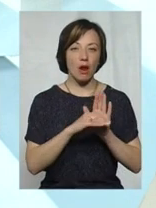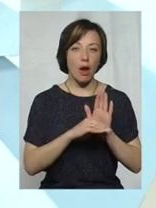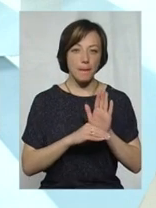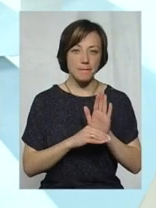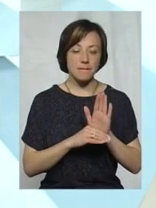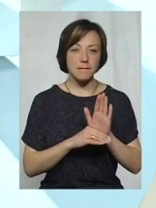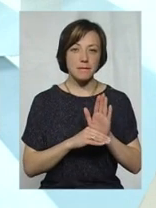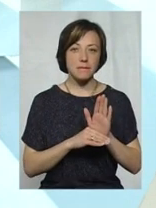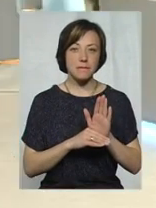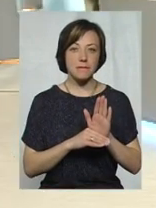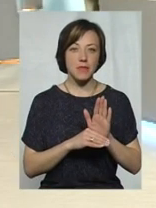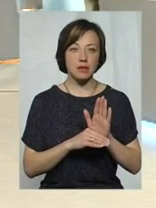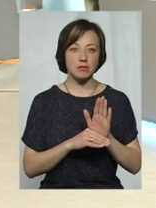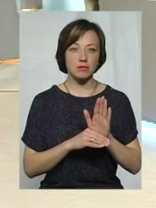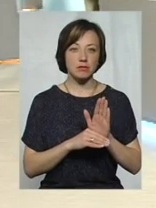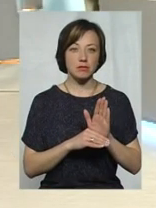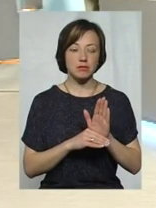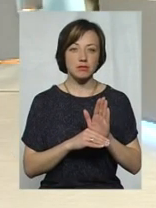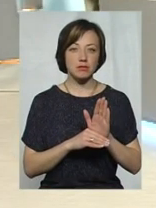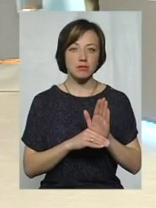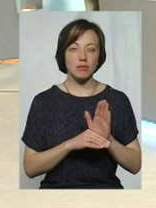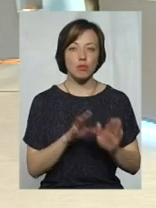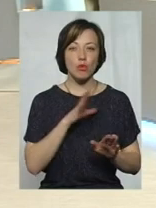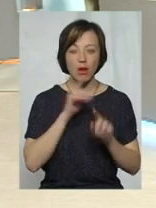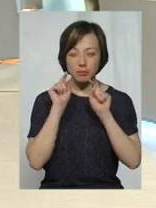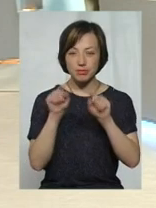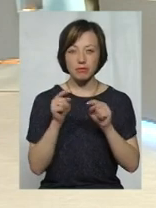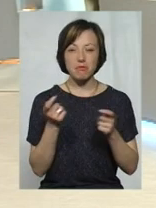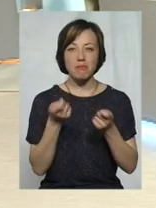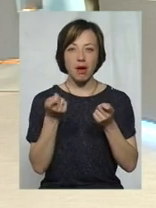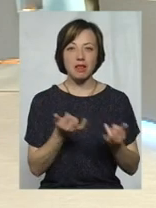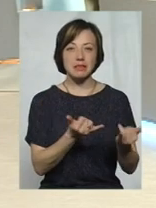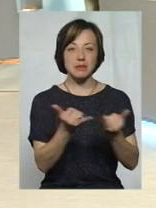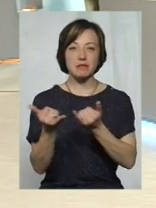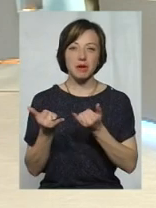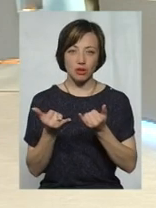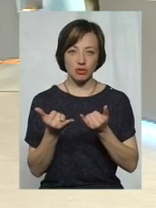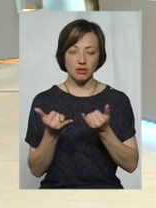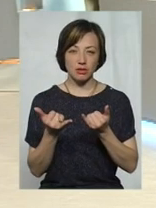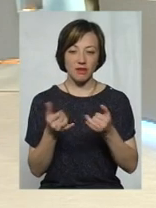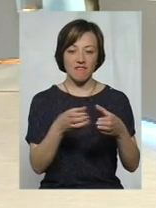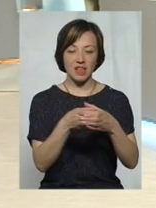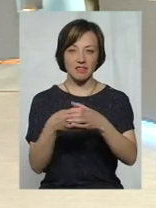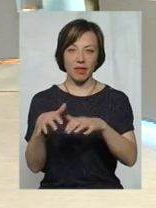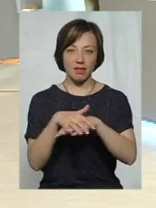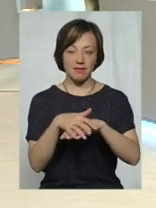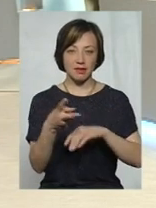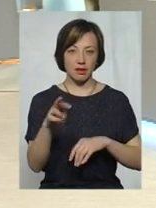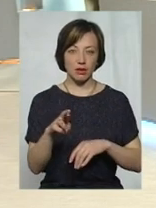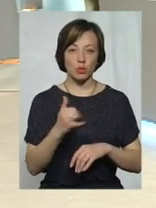перш за все, була розрахована на малозабезпечені верства населення. Тобто у нас на